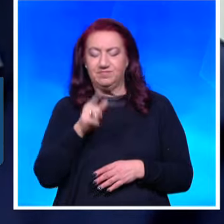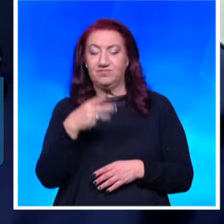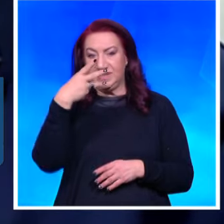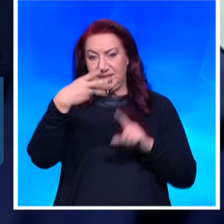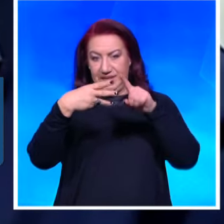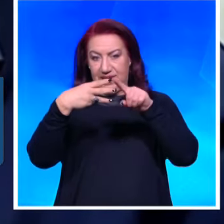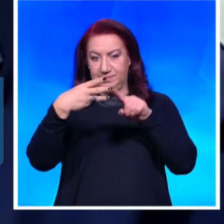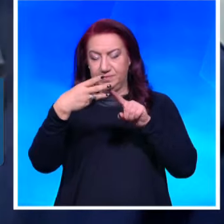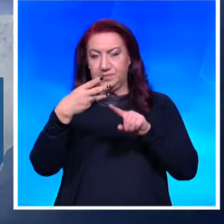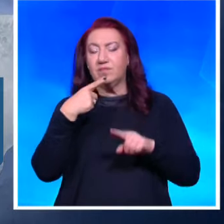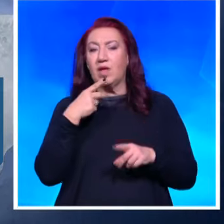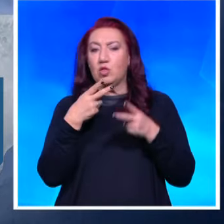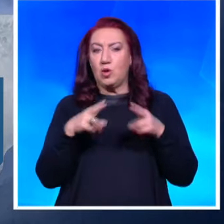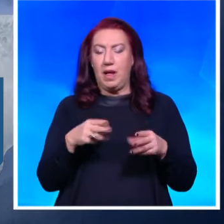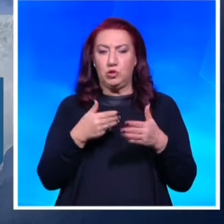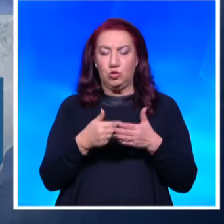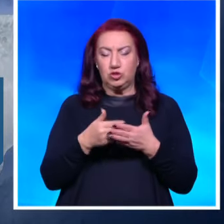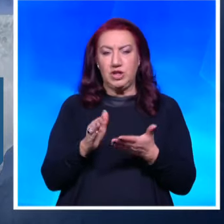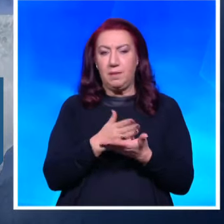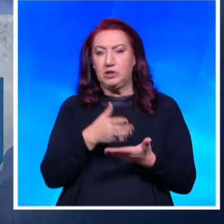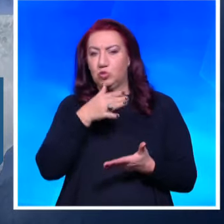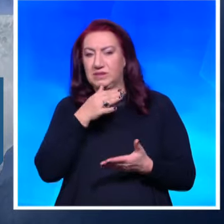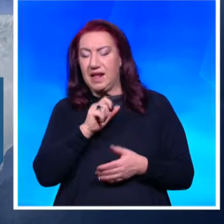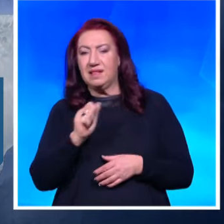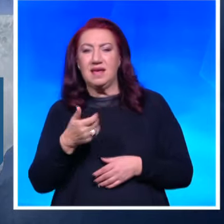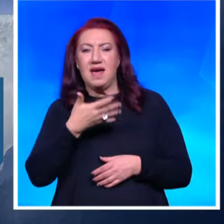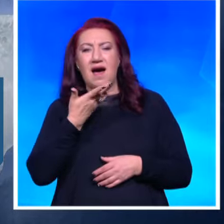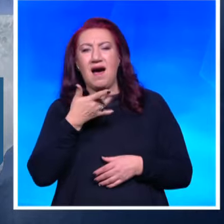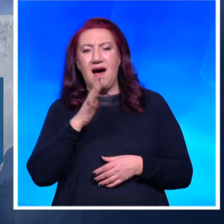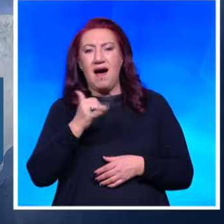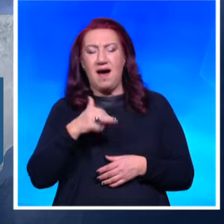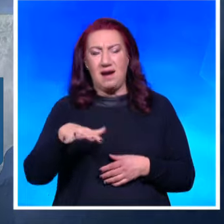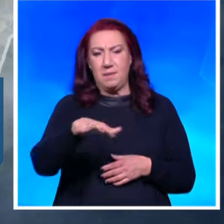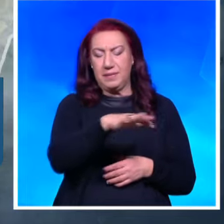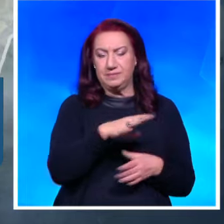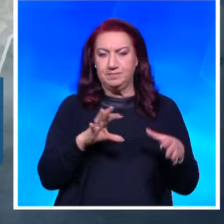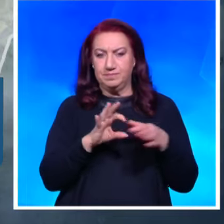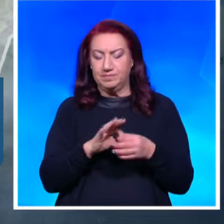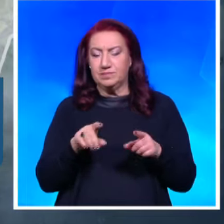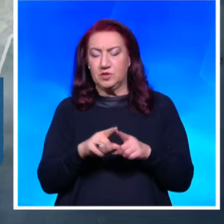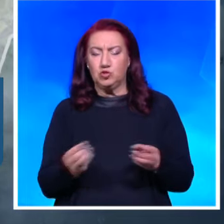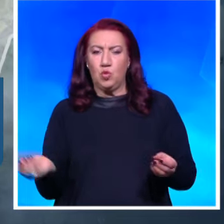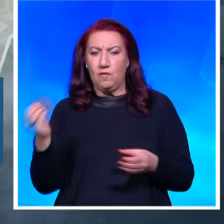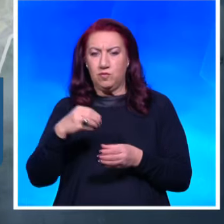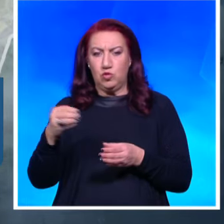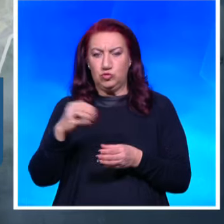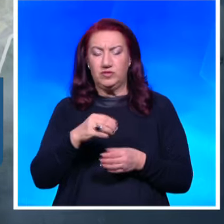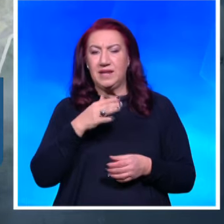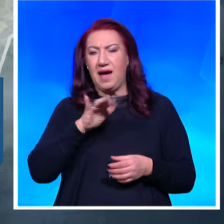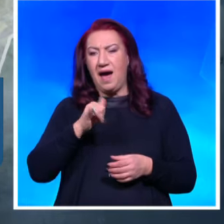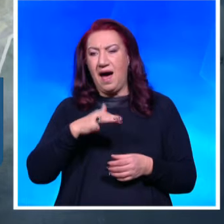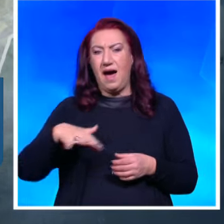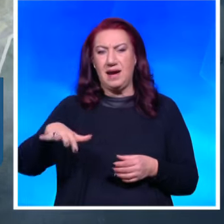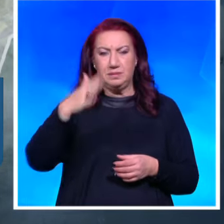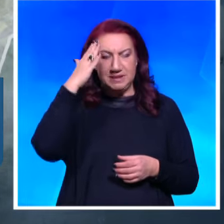отношенията между Израел и Саудийска Арабия и по-голямо участие и включване на арабските страни в Израел-Палестинския конфликт, защото в този случай